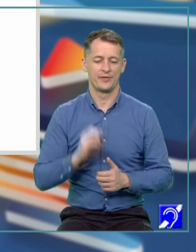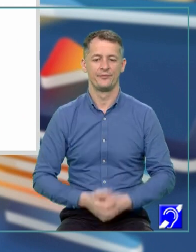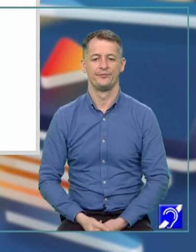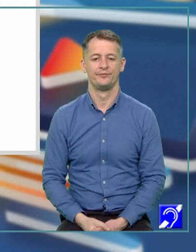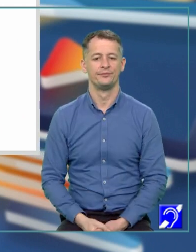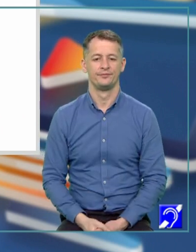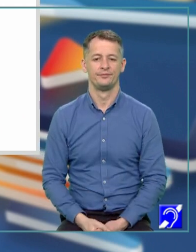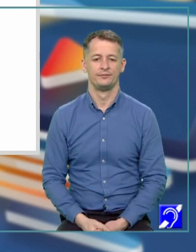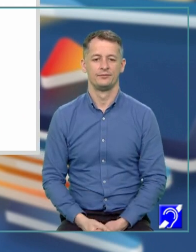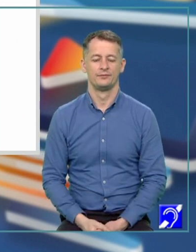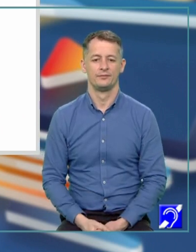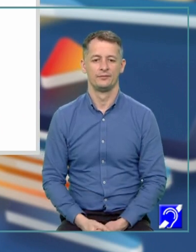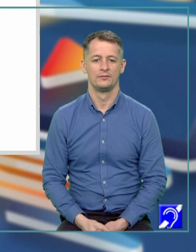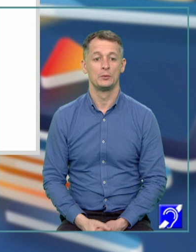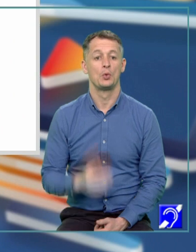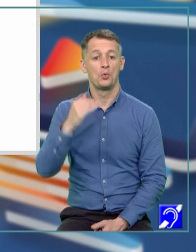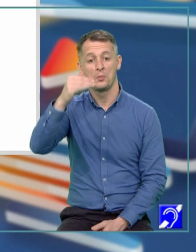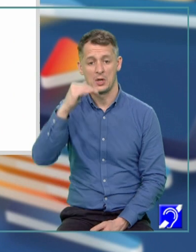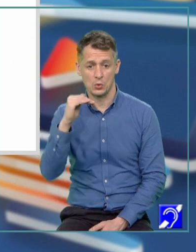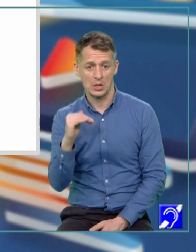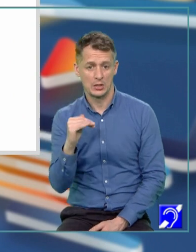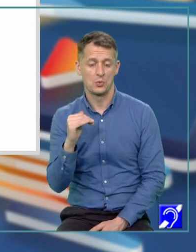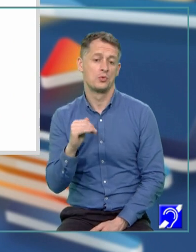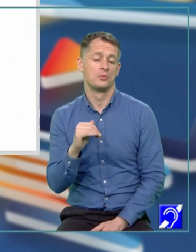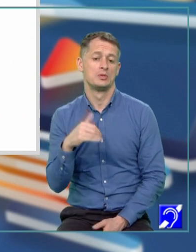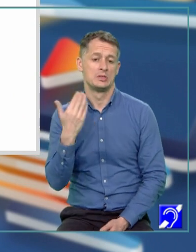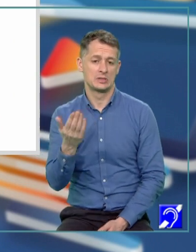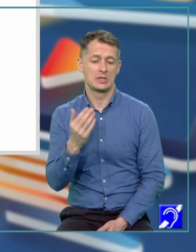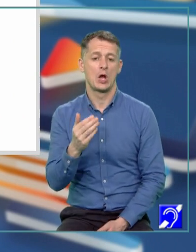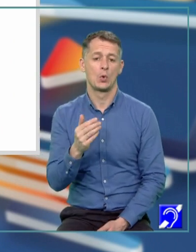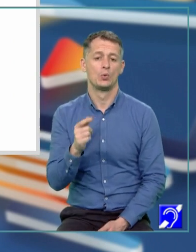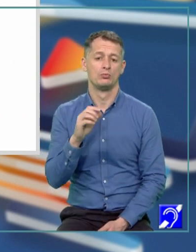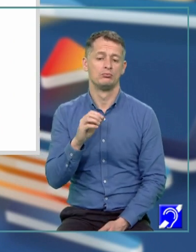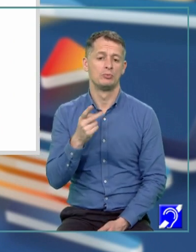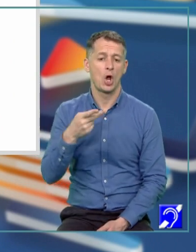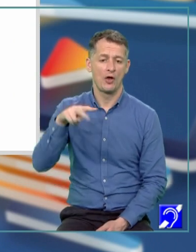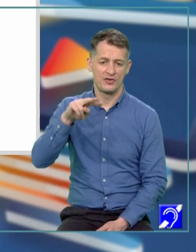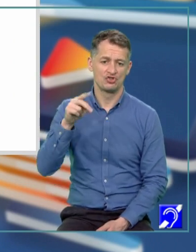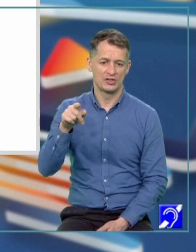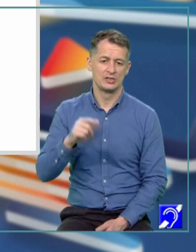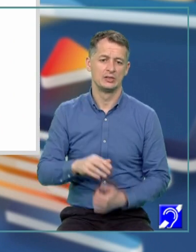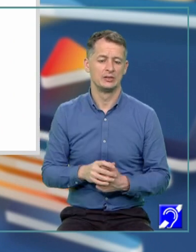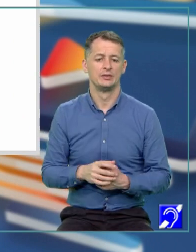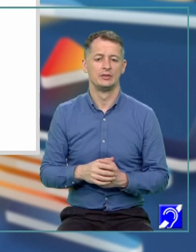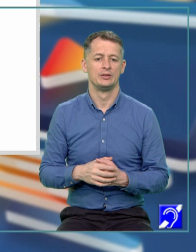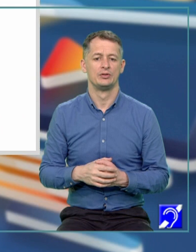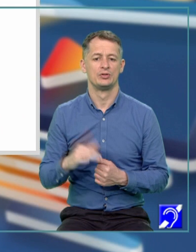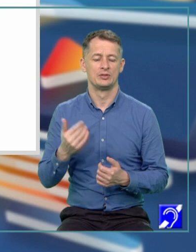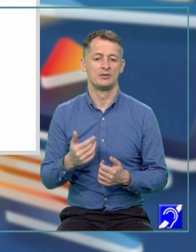Iar în următoarele două, ni se dau coeficienții și trebuie să scriem noi ecuația.